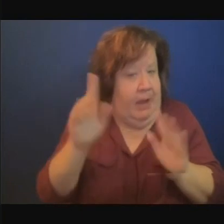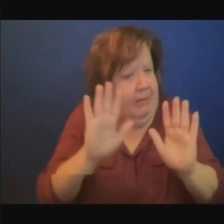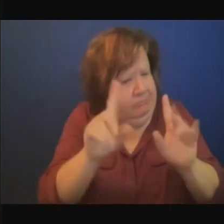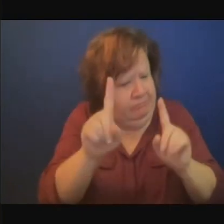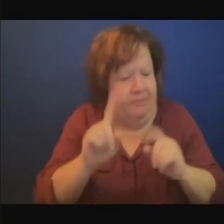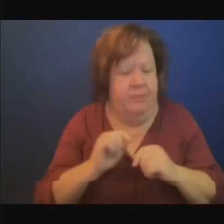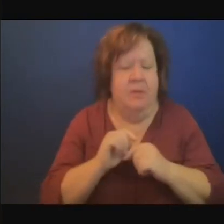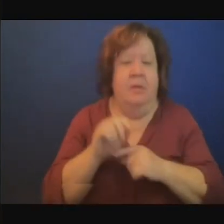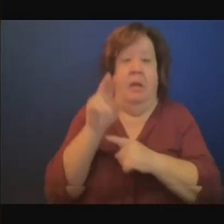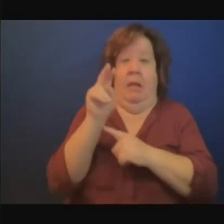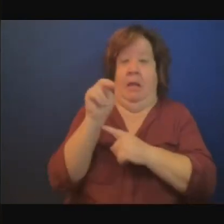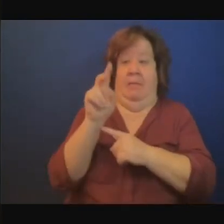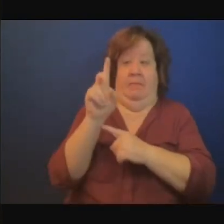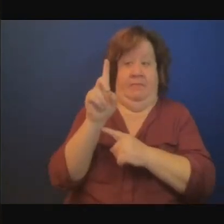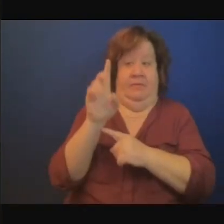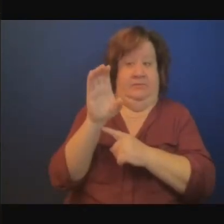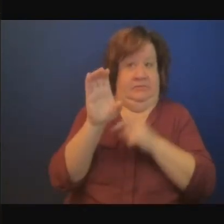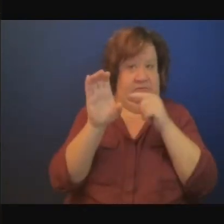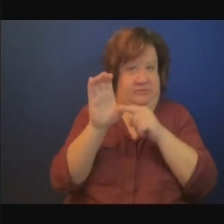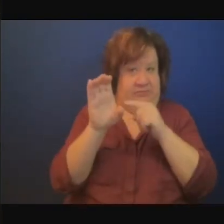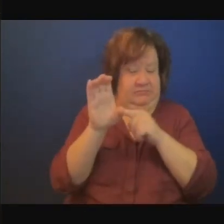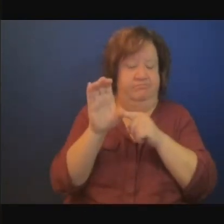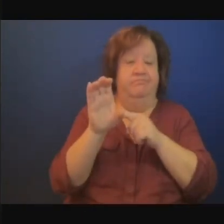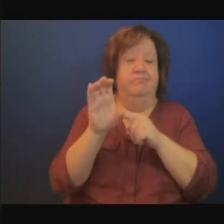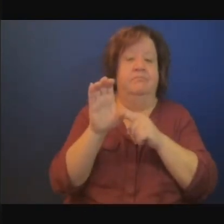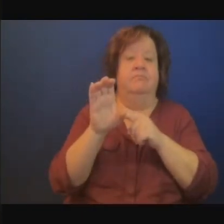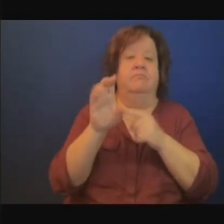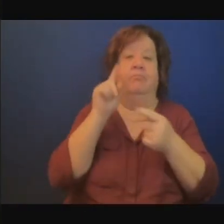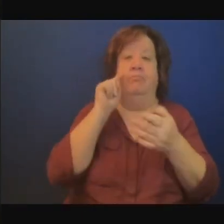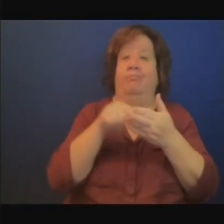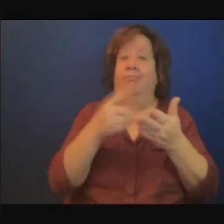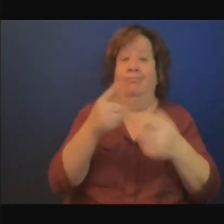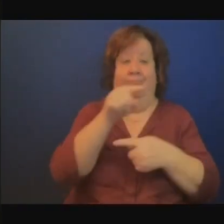leurs propres objectifs et cibles après l'accord de Paris